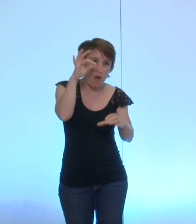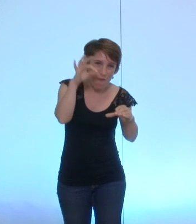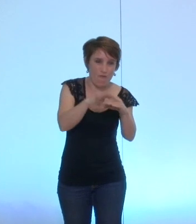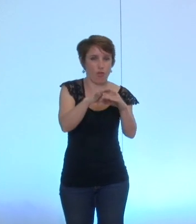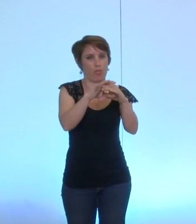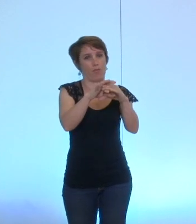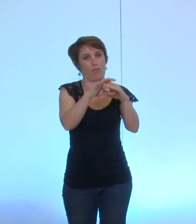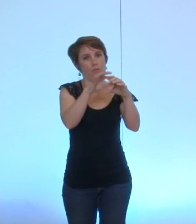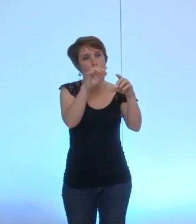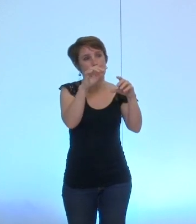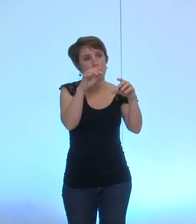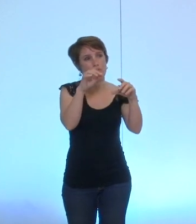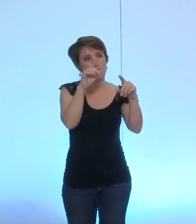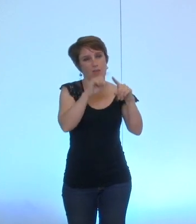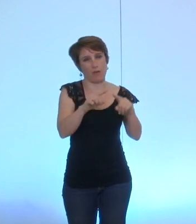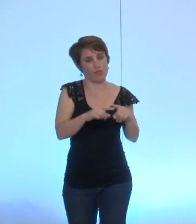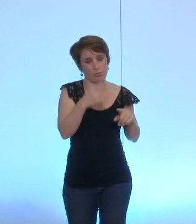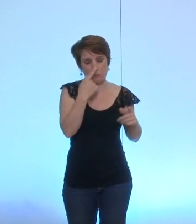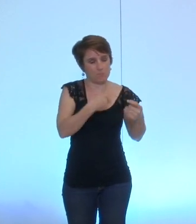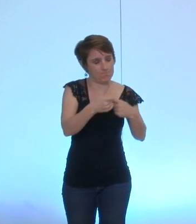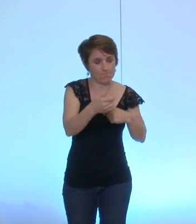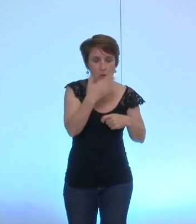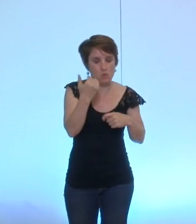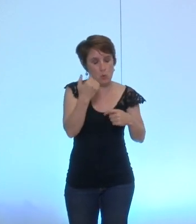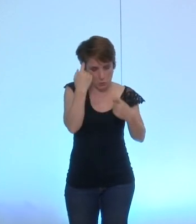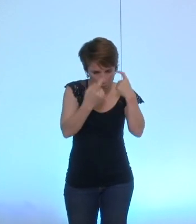qui dans son détail va nous poser des questions après